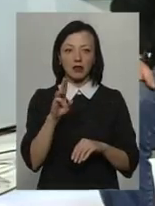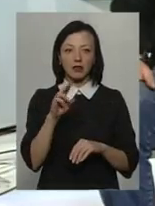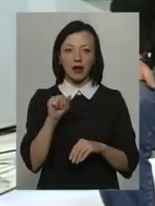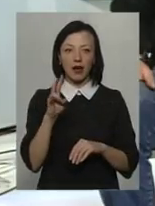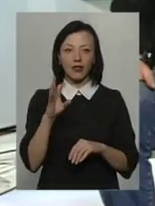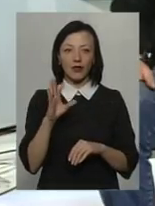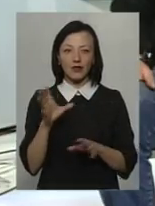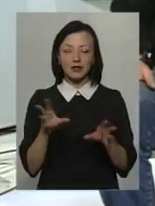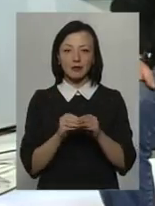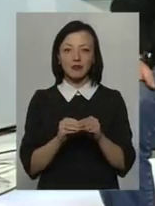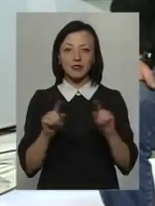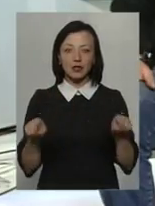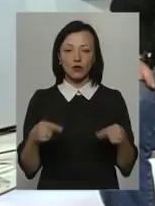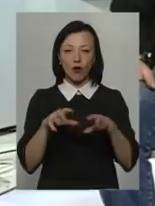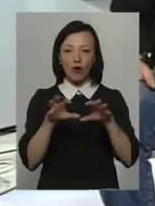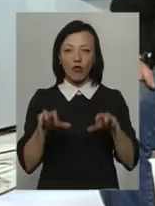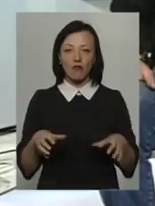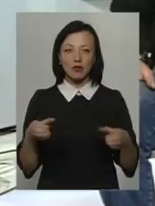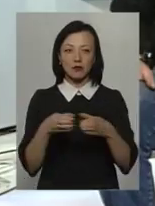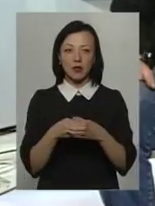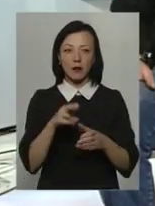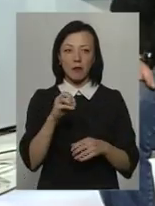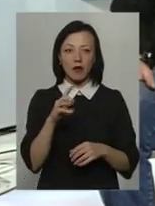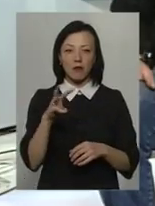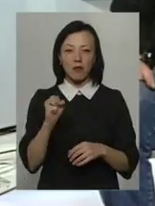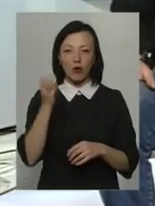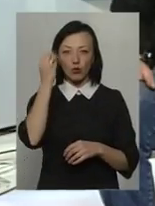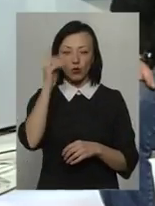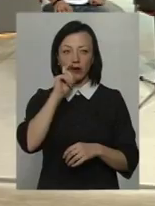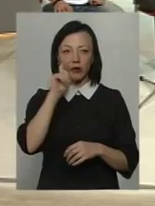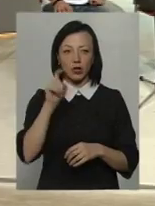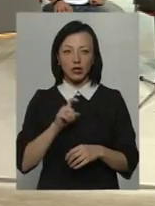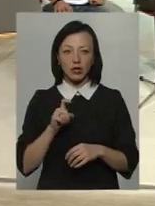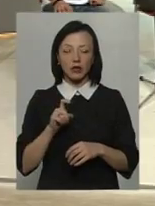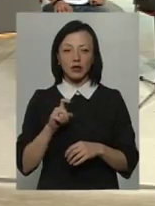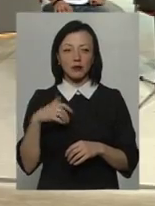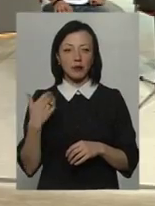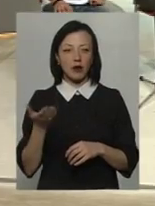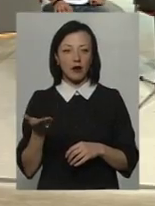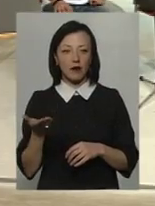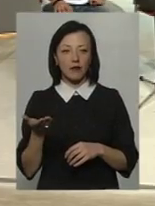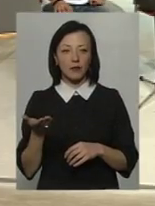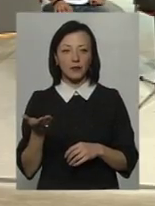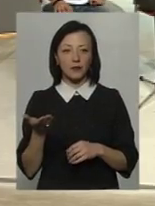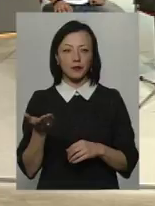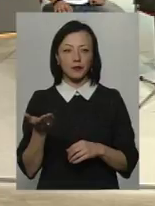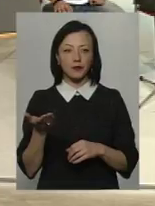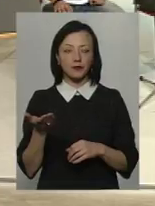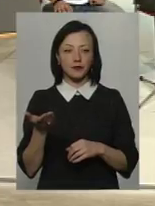співзасновник та голова громадської спілки «Пермакультура» в Україні. По праву руку від мене